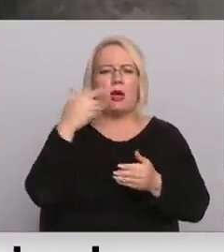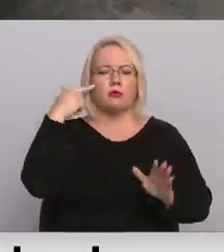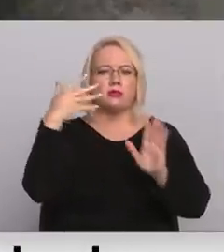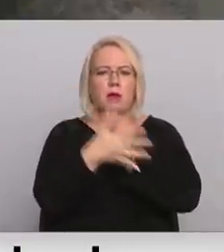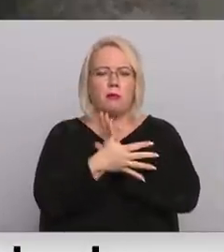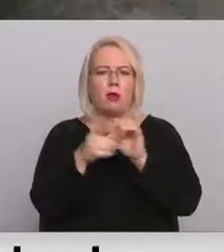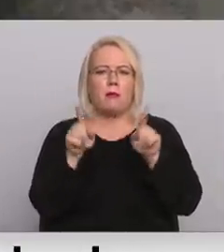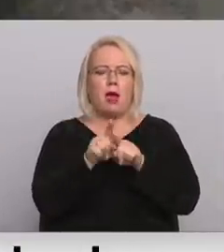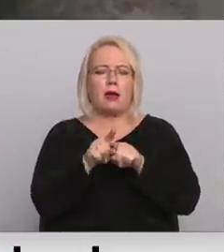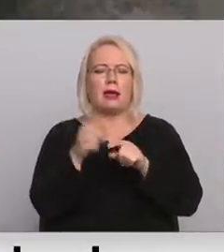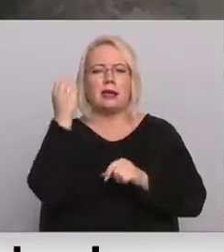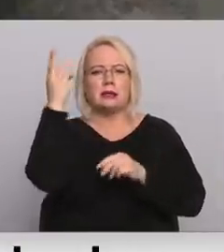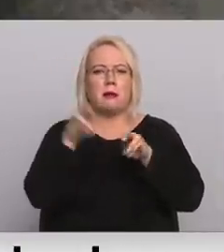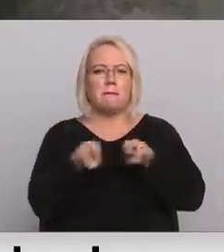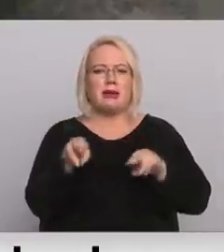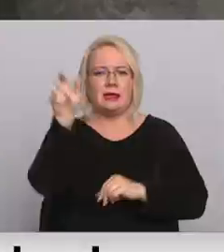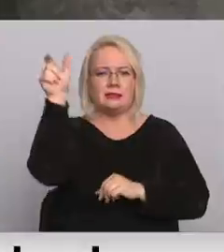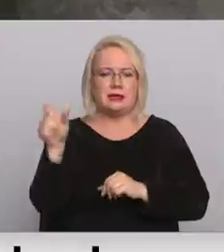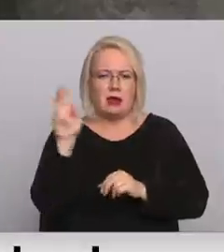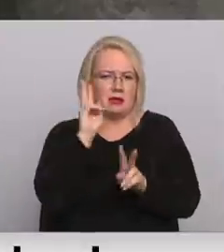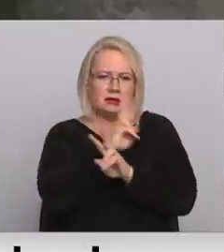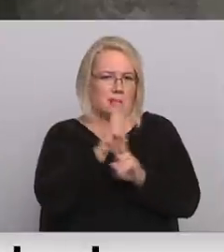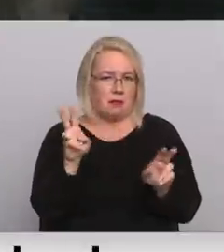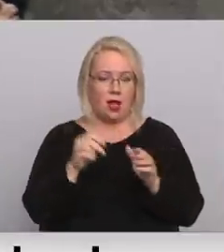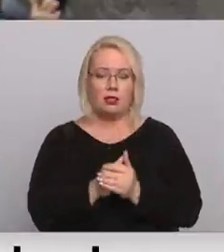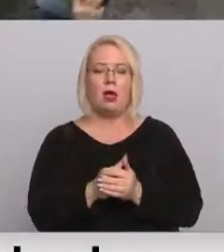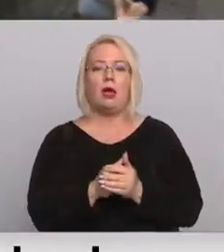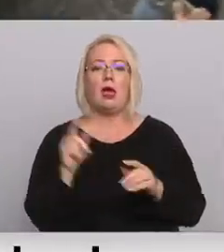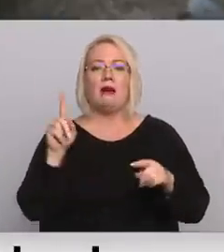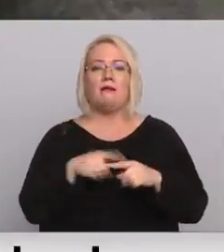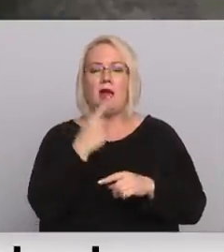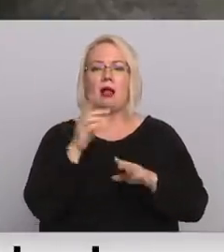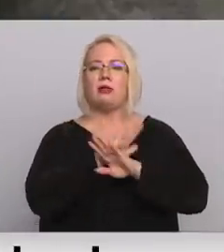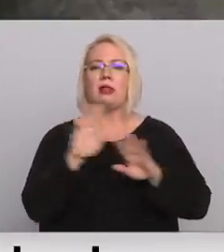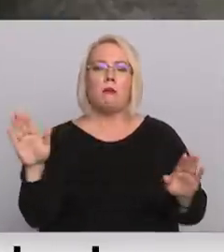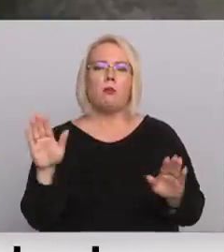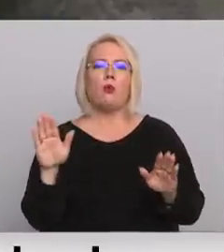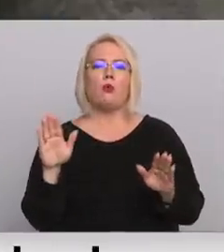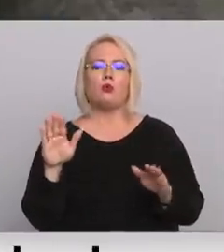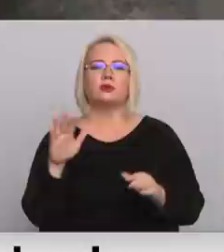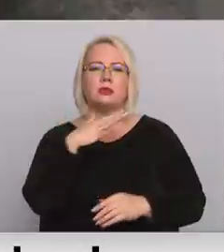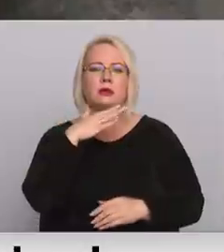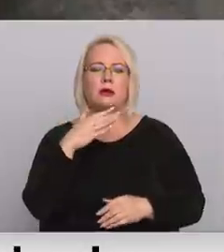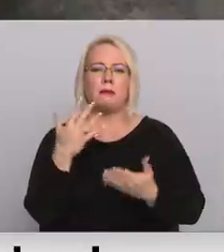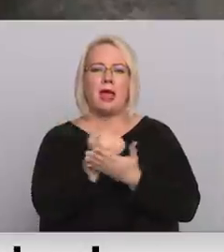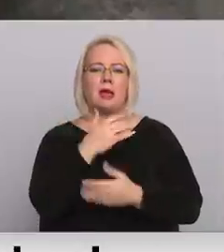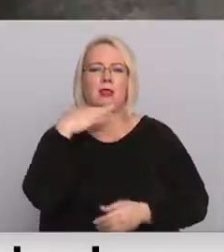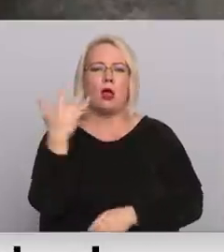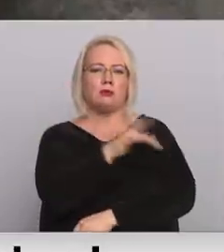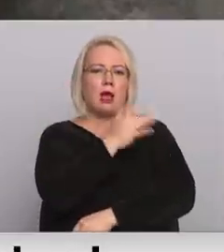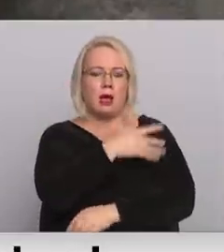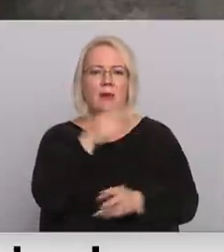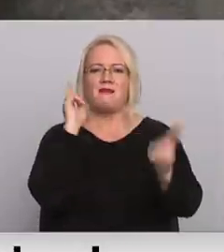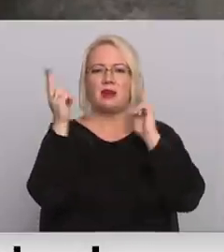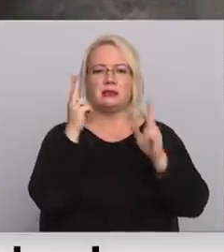izglītības ministra Anita Mužniece. Vēl nebūs pieejami ļoti daudz pakalpojumi, pie Firiziera aiziet